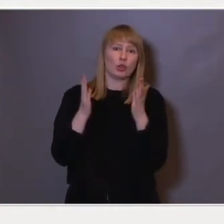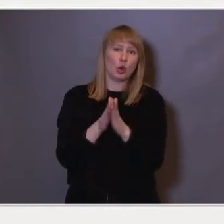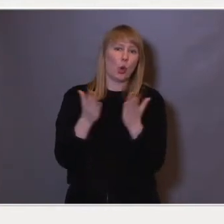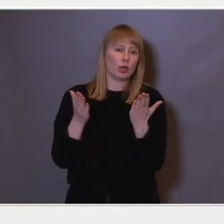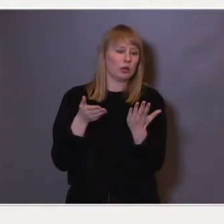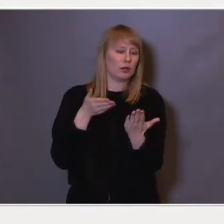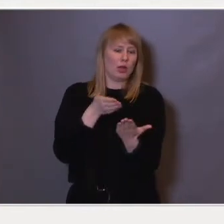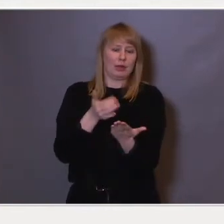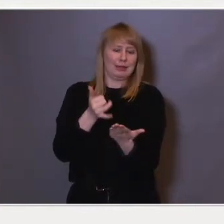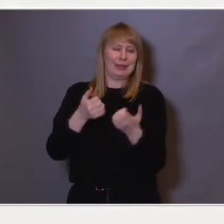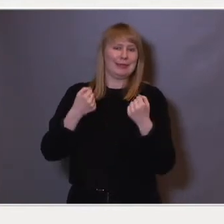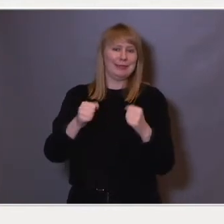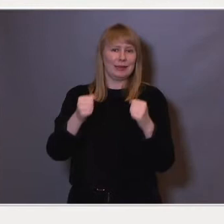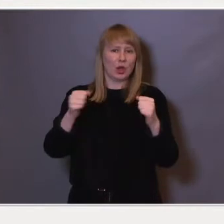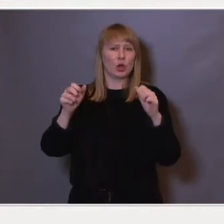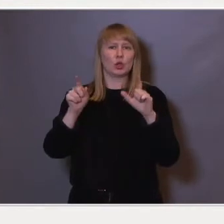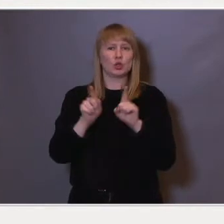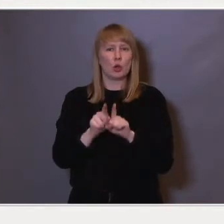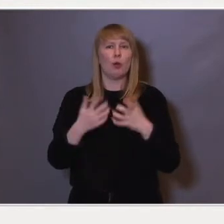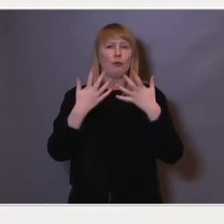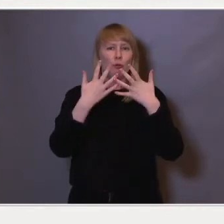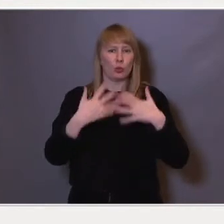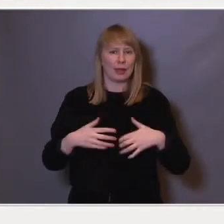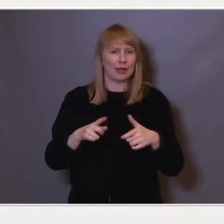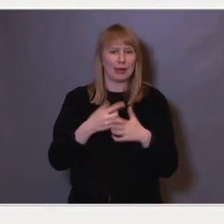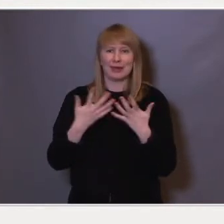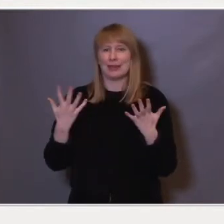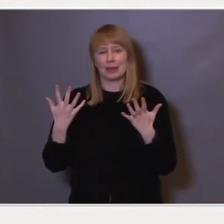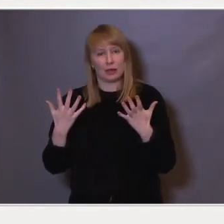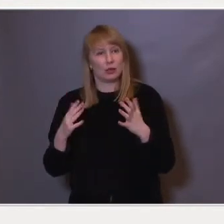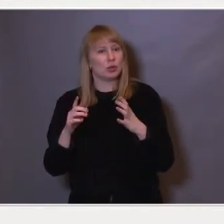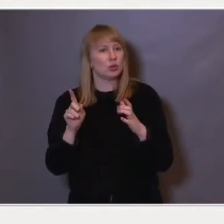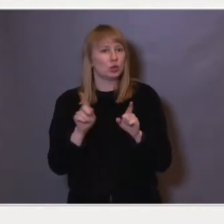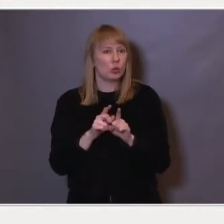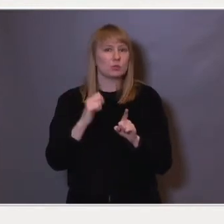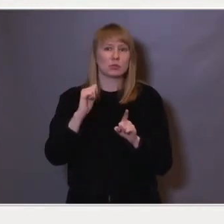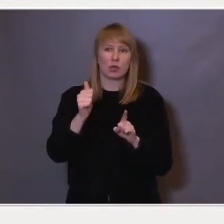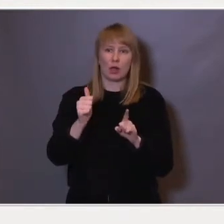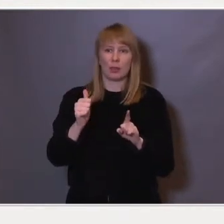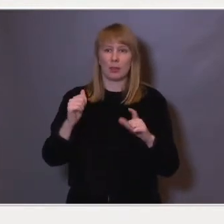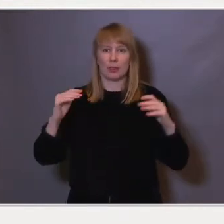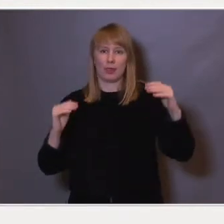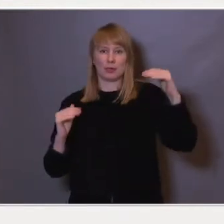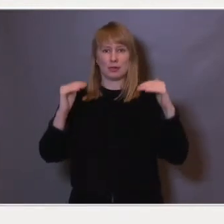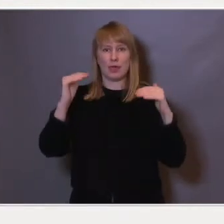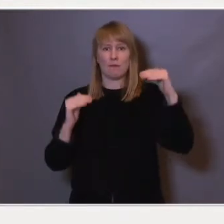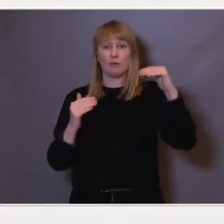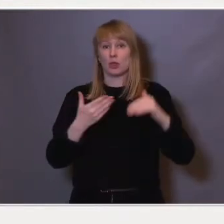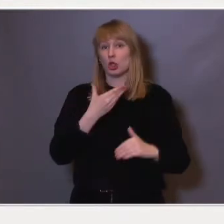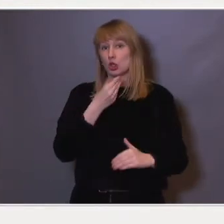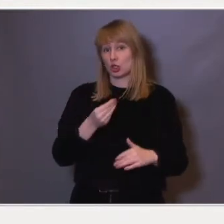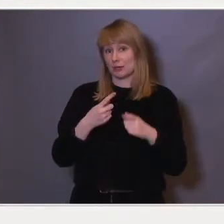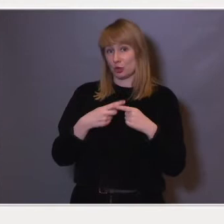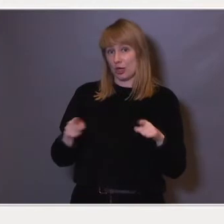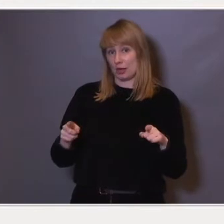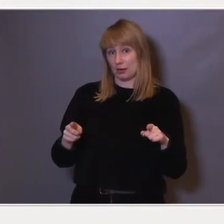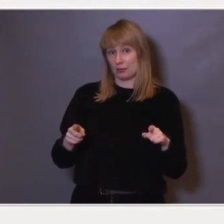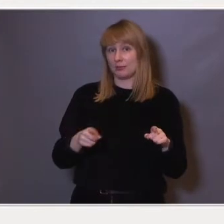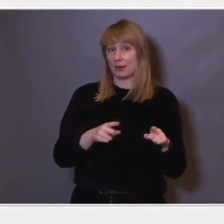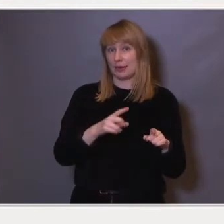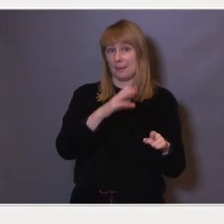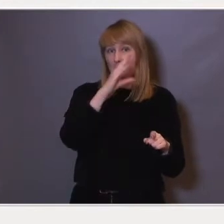tiltak som man vet om virker eller ikke som skal utjevne kjønnsforskjeller i menns